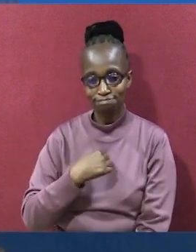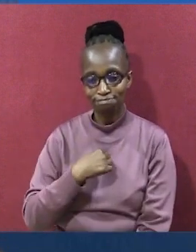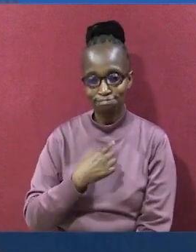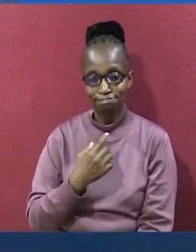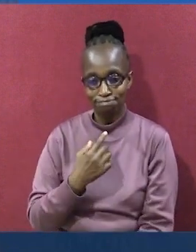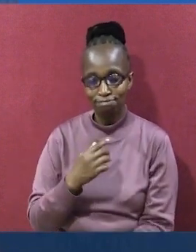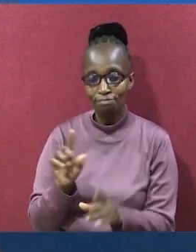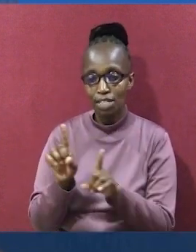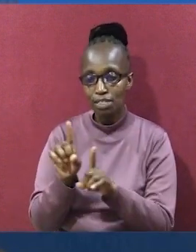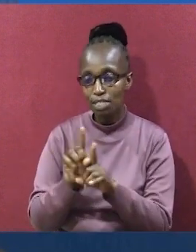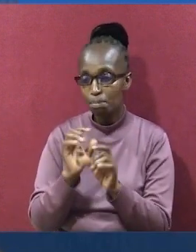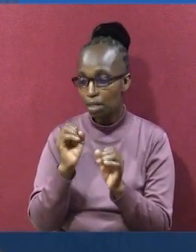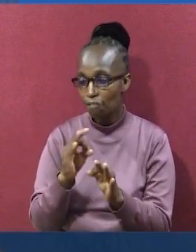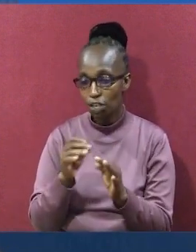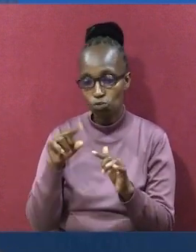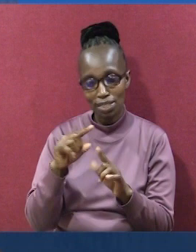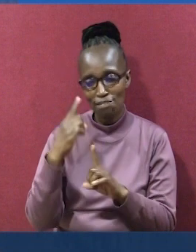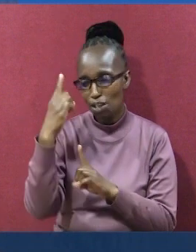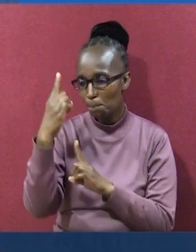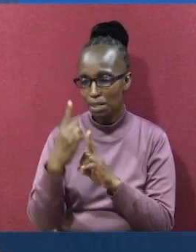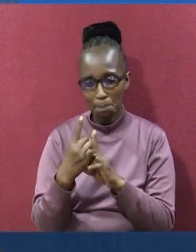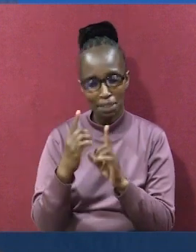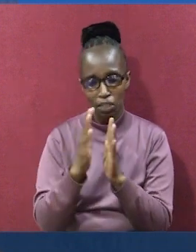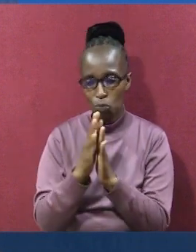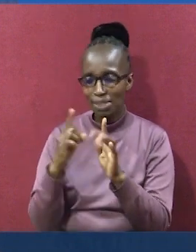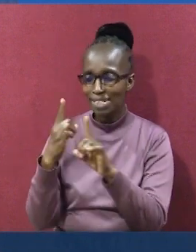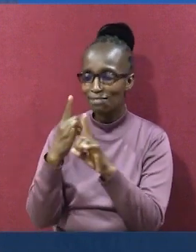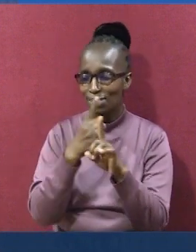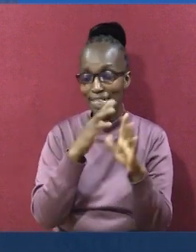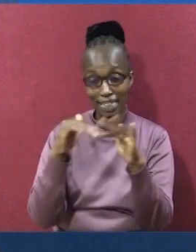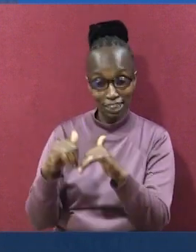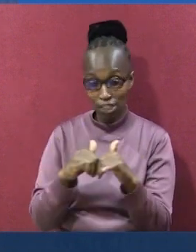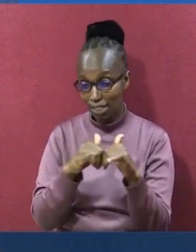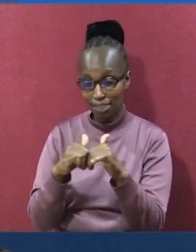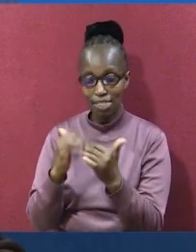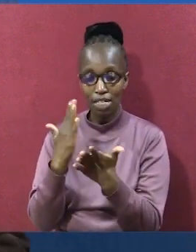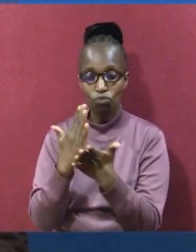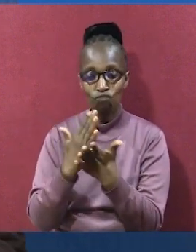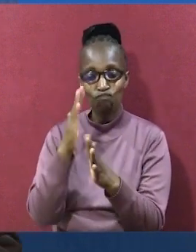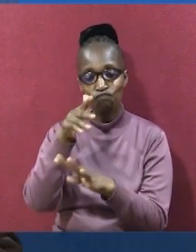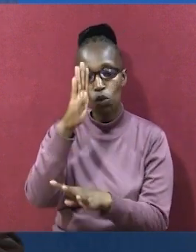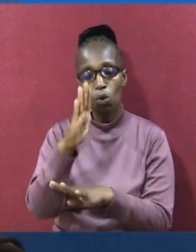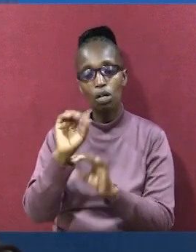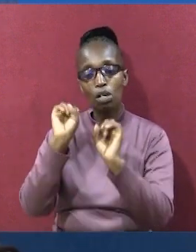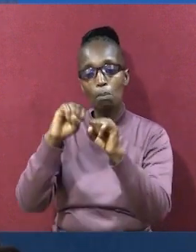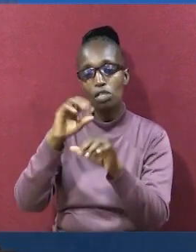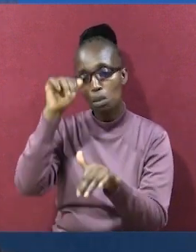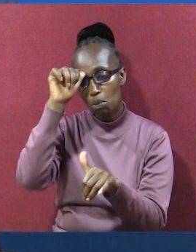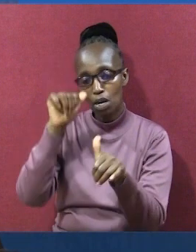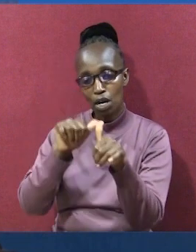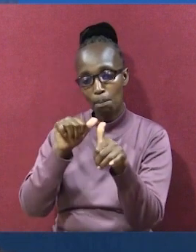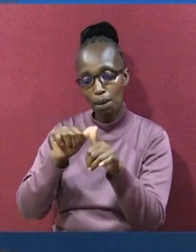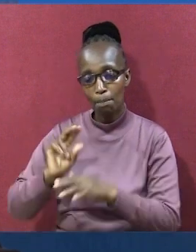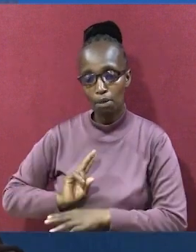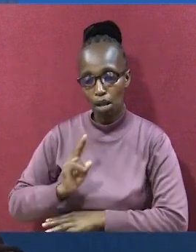Udazamaju wangu. Ata uwe uneza kuwa umepatana na yapi. Bado mwenyezi